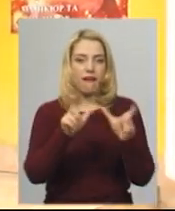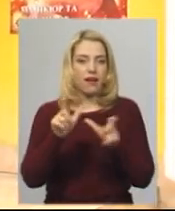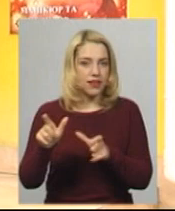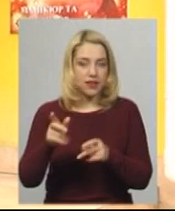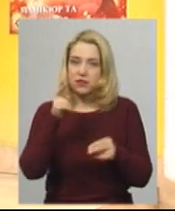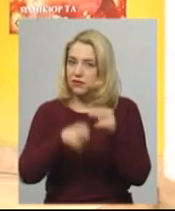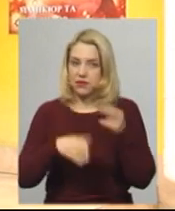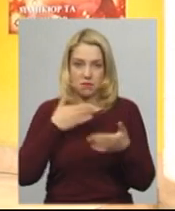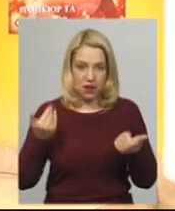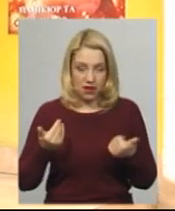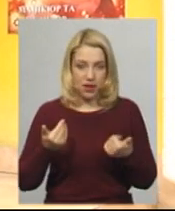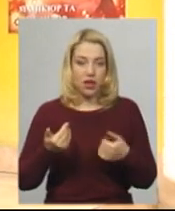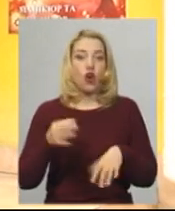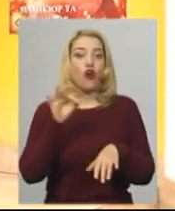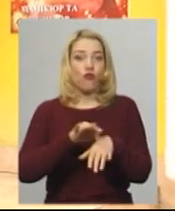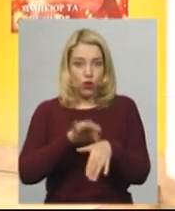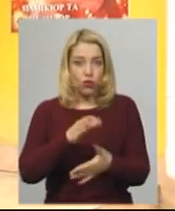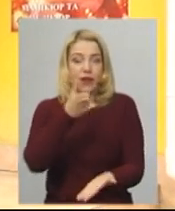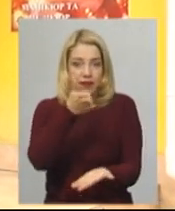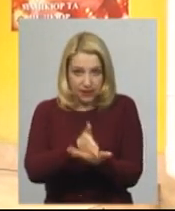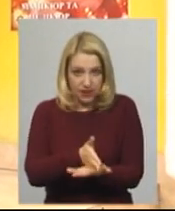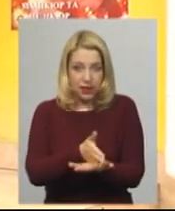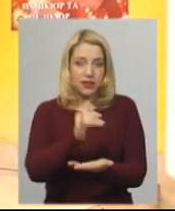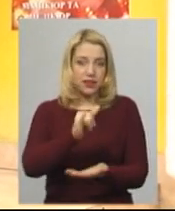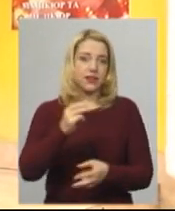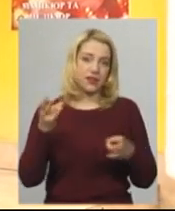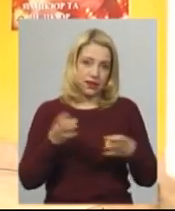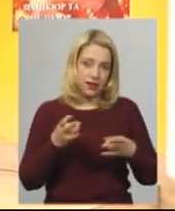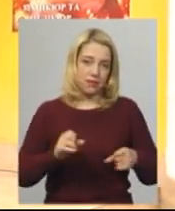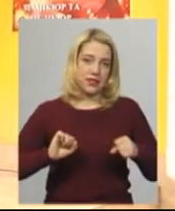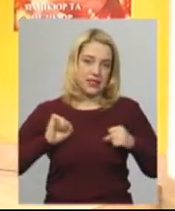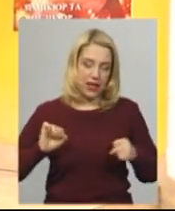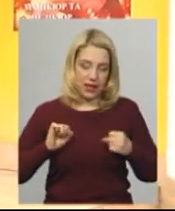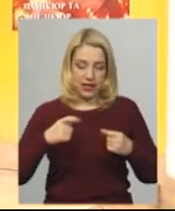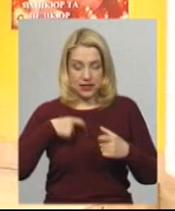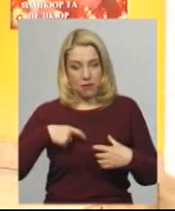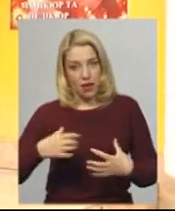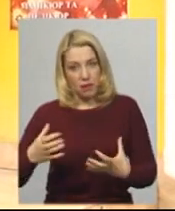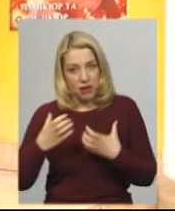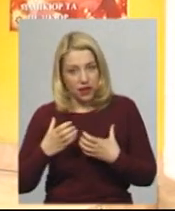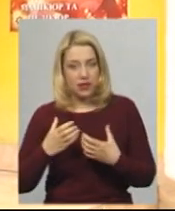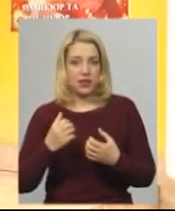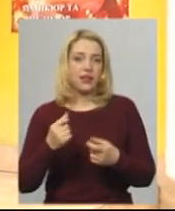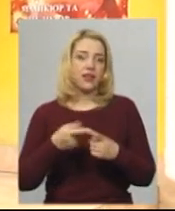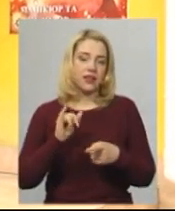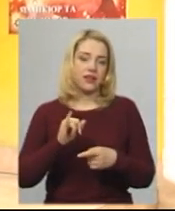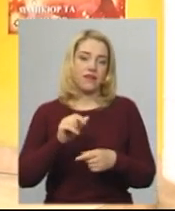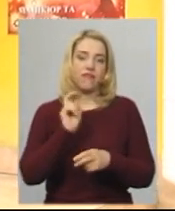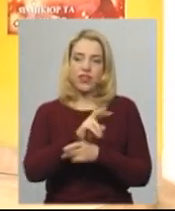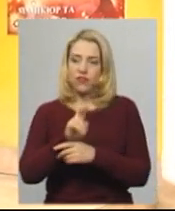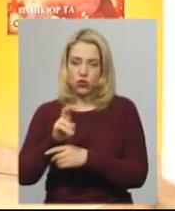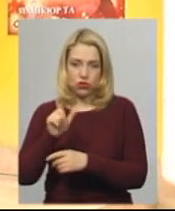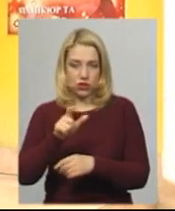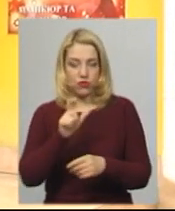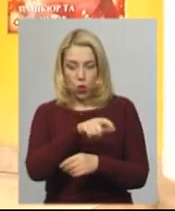захворювання нікуди не ділося і воно все ще існує. І треба старатися берегти і себе, і своїх відвідувачів, не забувати про те, що ми все-таки